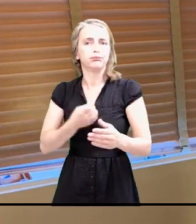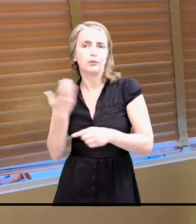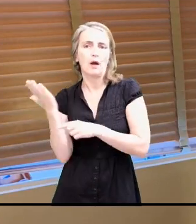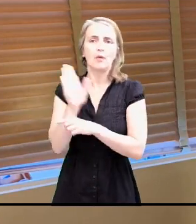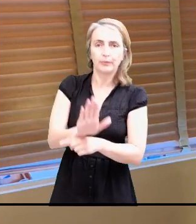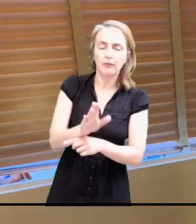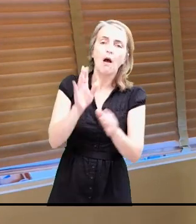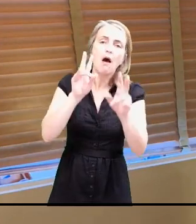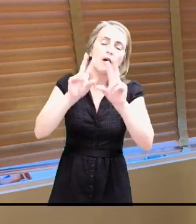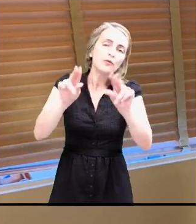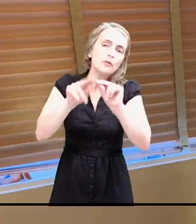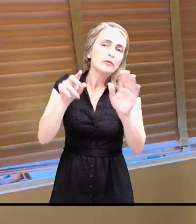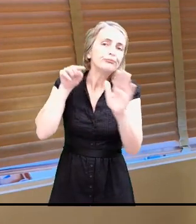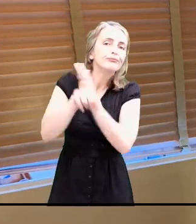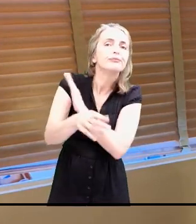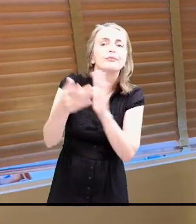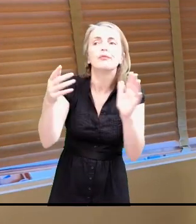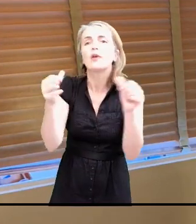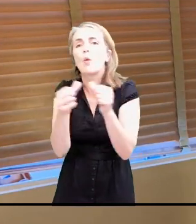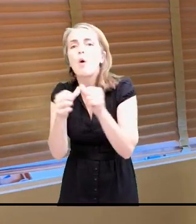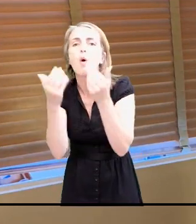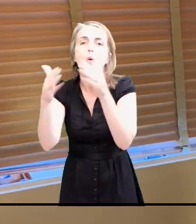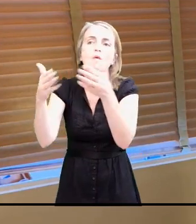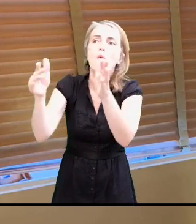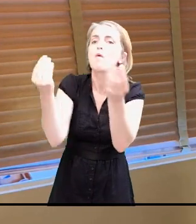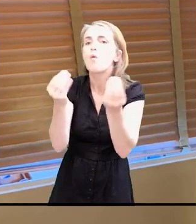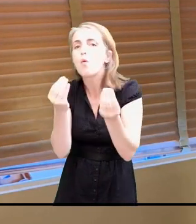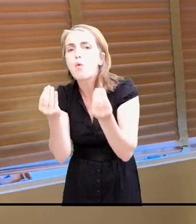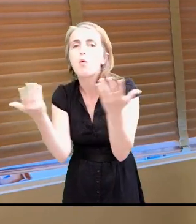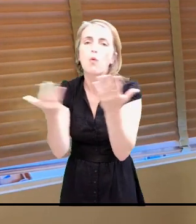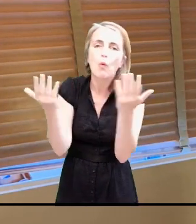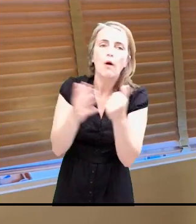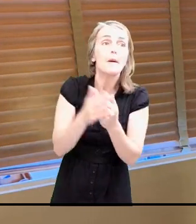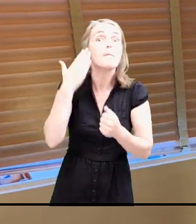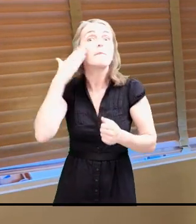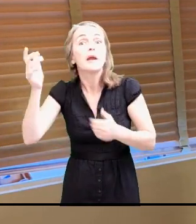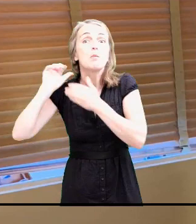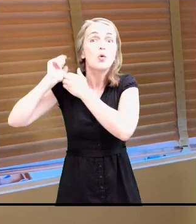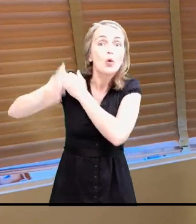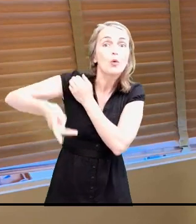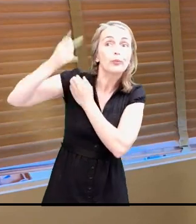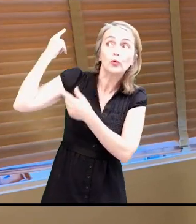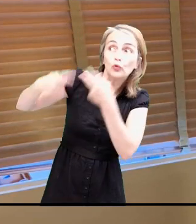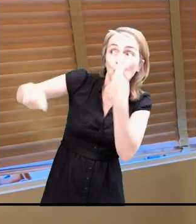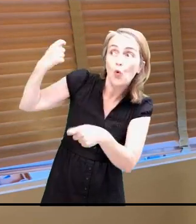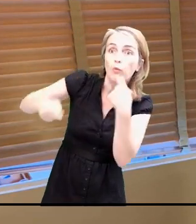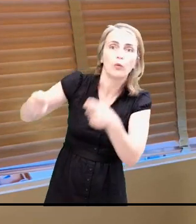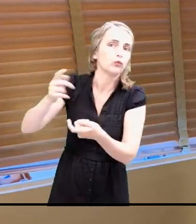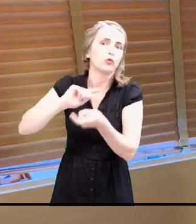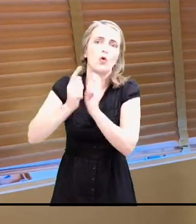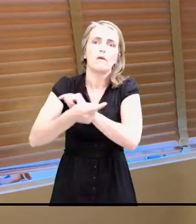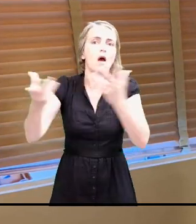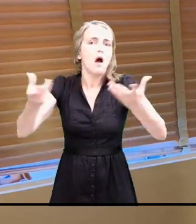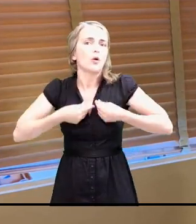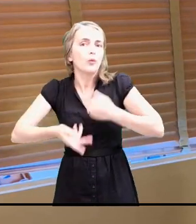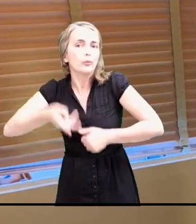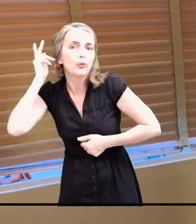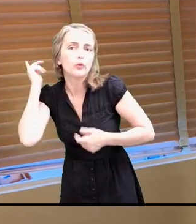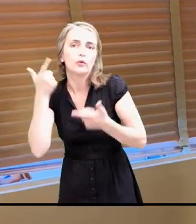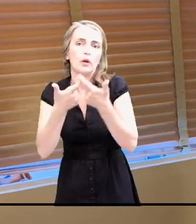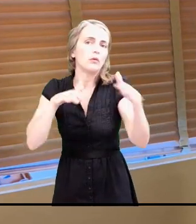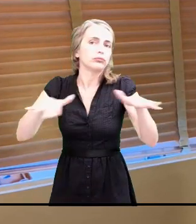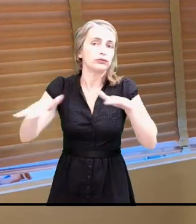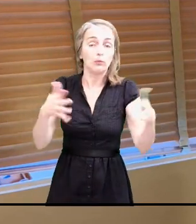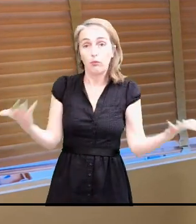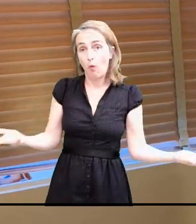ouvrir pour la semaine suivante, de plus. Si on a des protocoles qui s'assouplissent, on ouvrira plus de place un peu partout. Et on commence à travailler pour cet